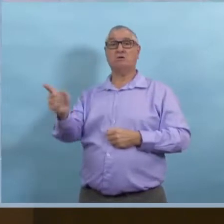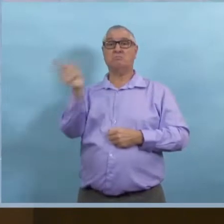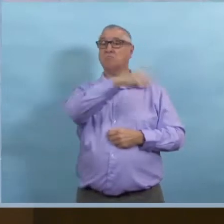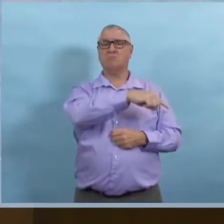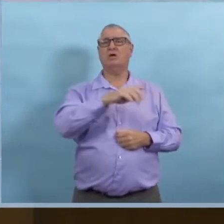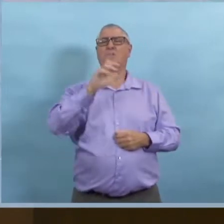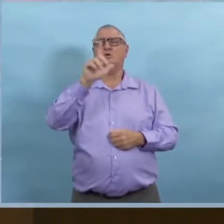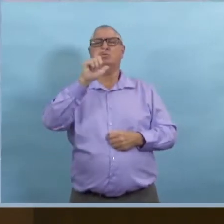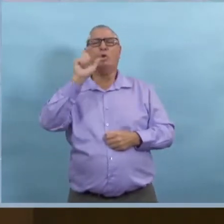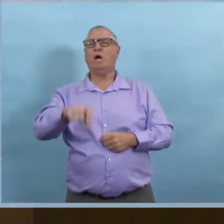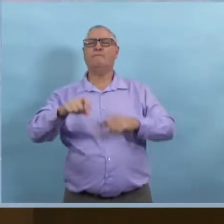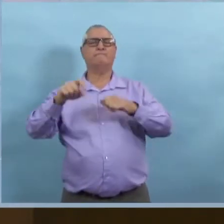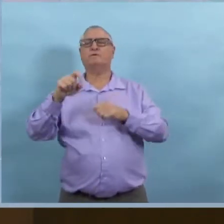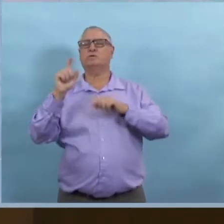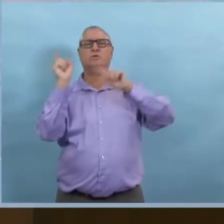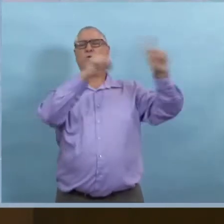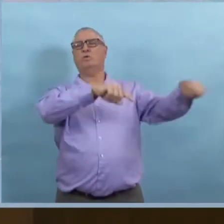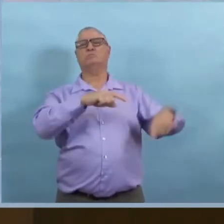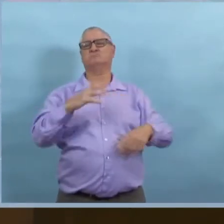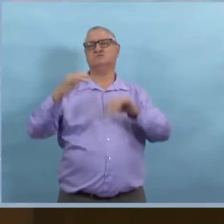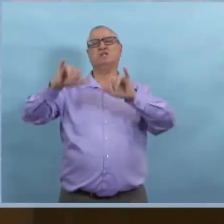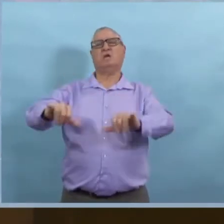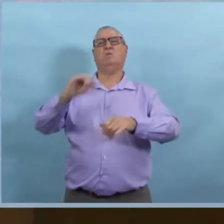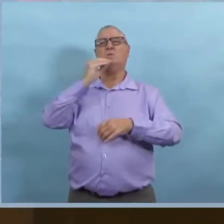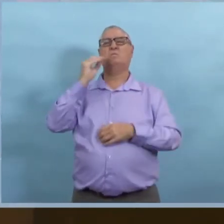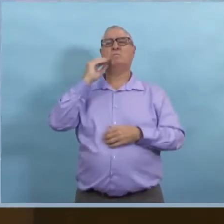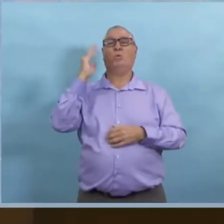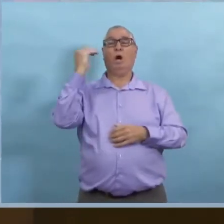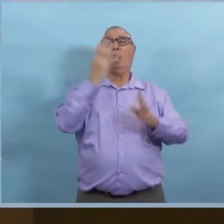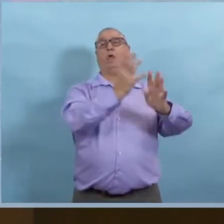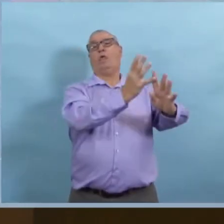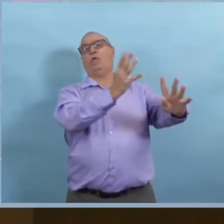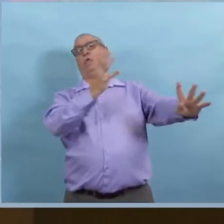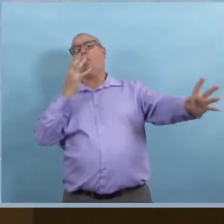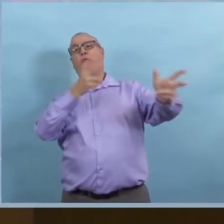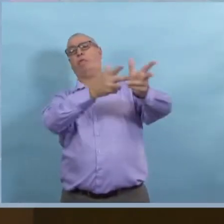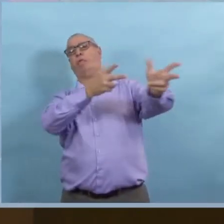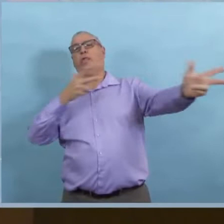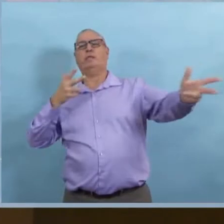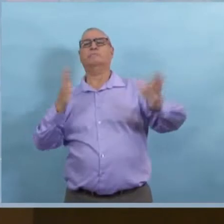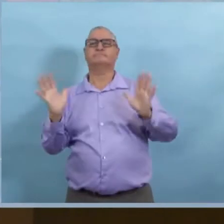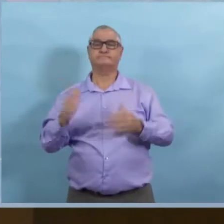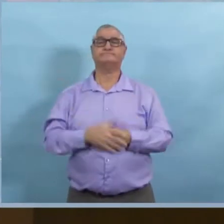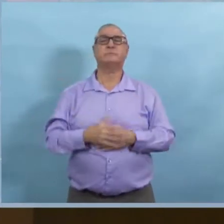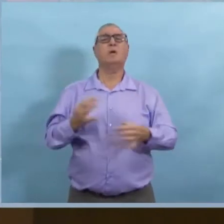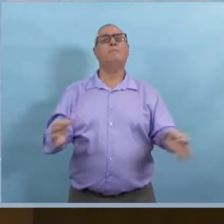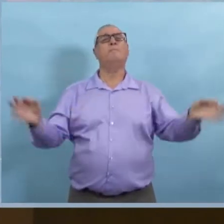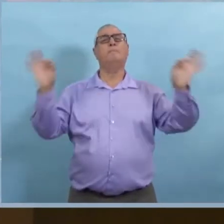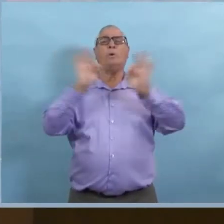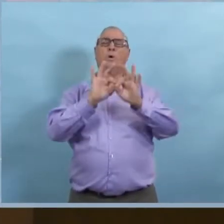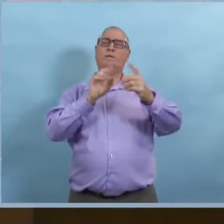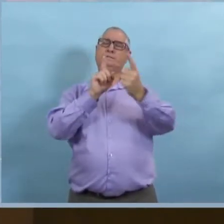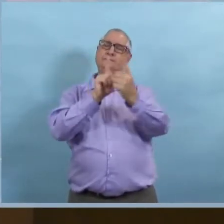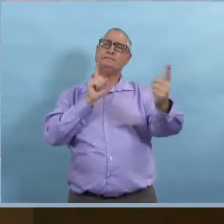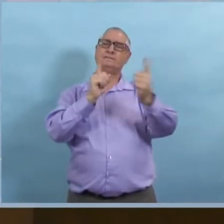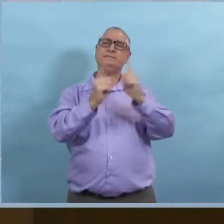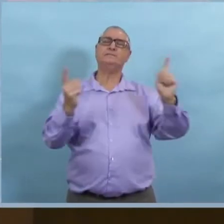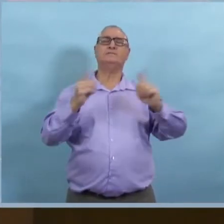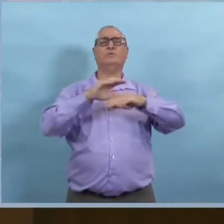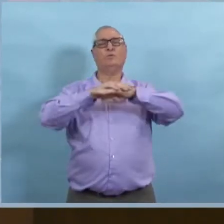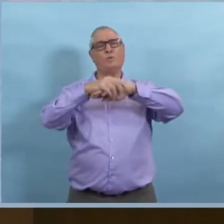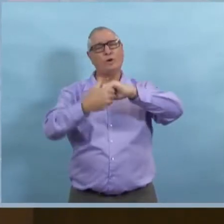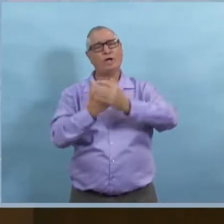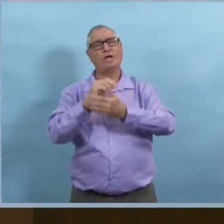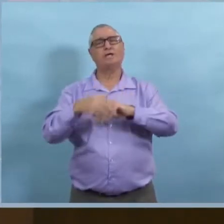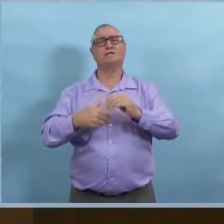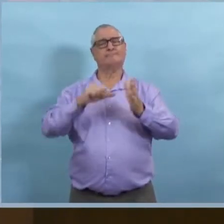personnel de santé publique ne vous a pas dit qu'il faut vous faire tester, n'y allez pas, s'il vous plaît. Et on revient aussi. Récaution de base. Lavez-vous les mains.